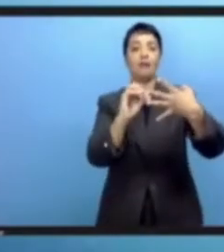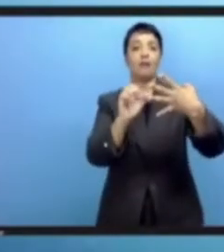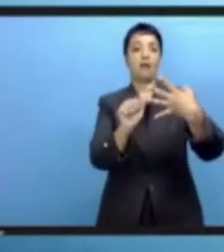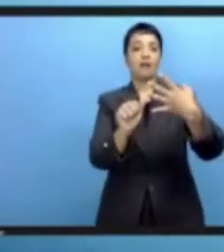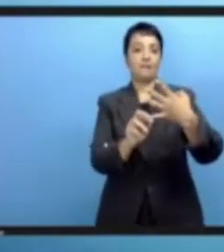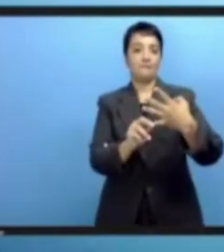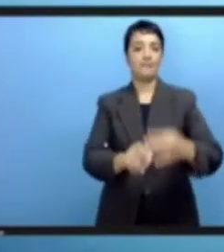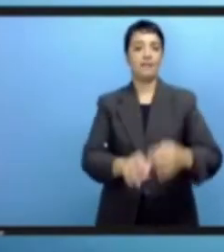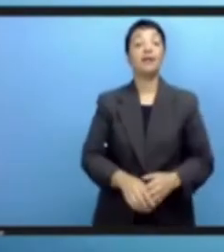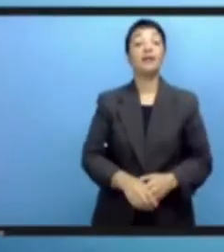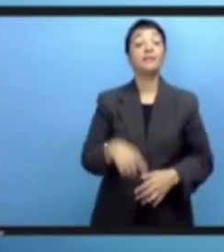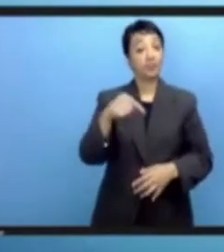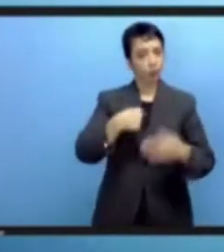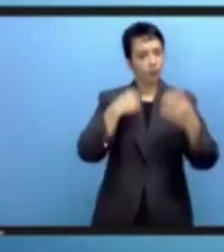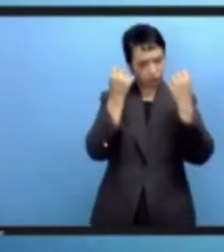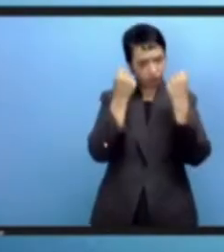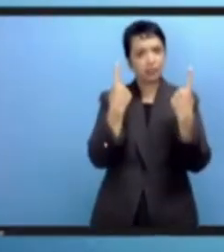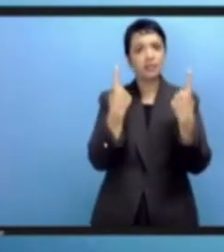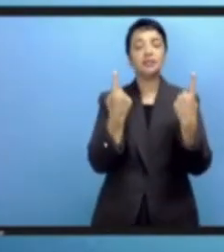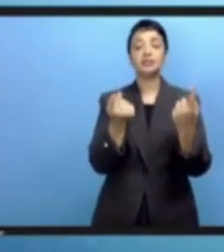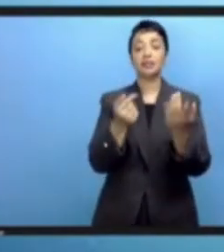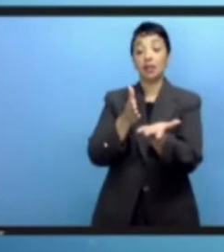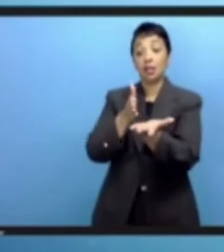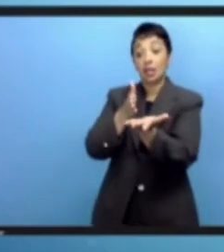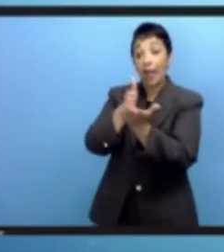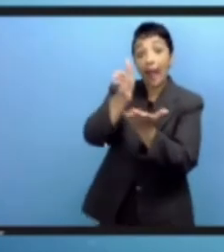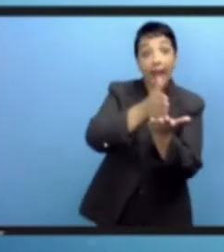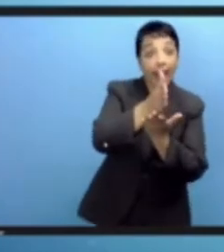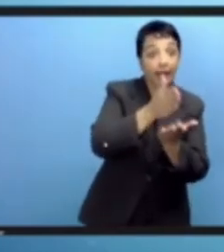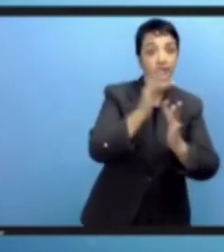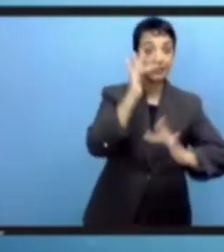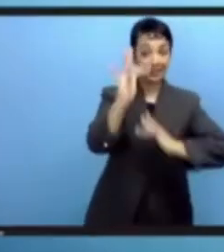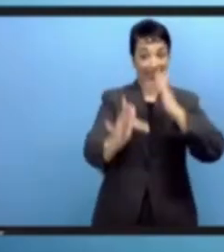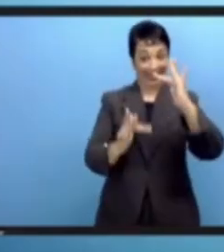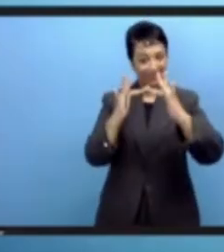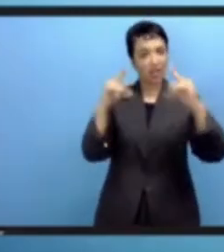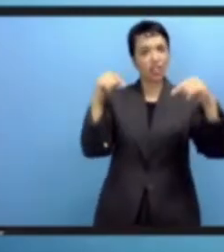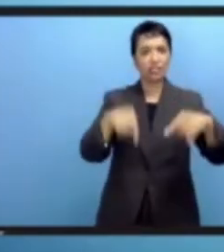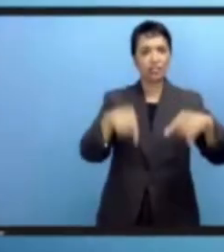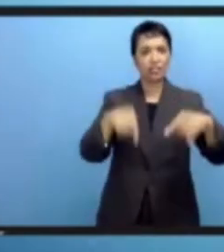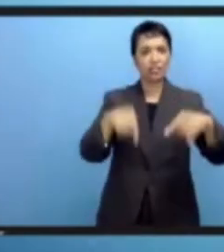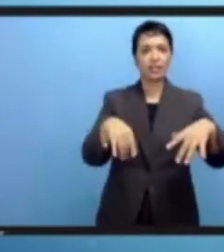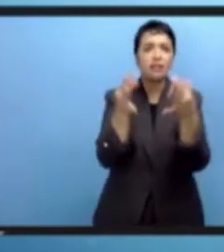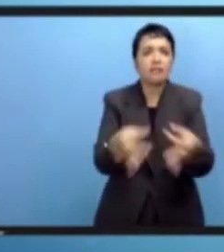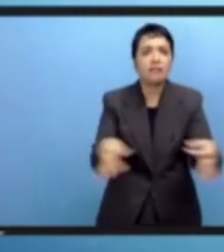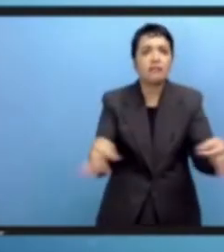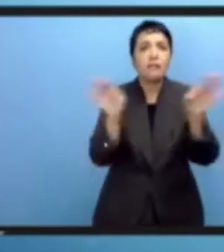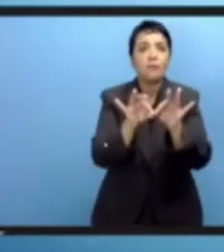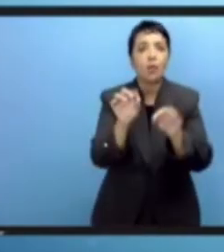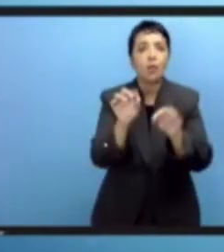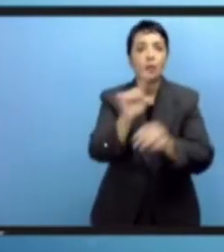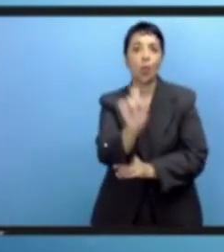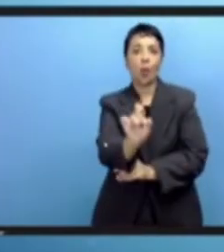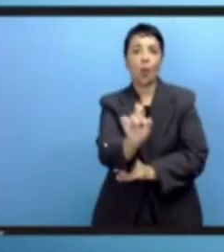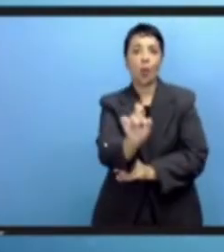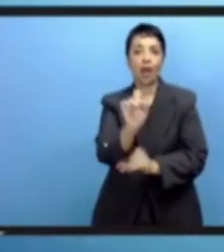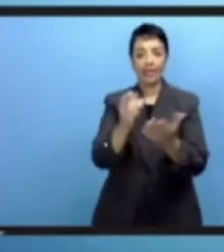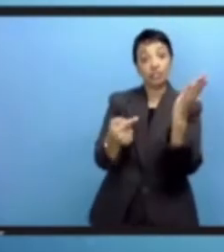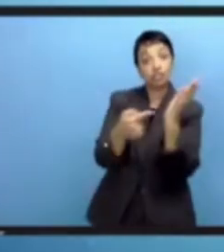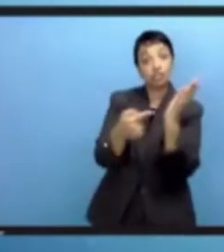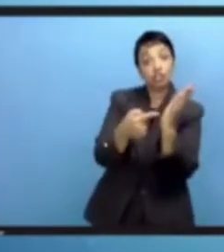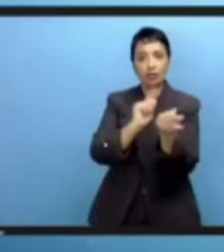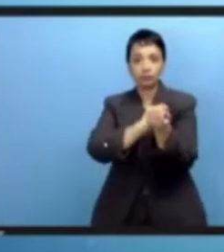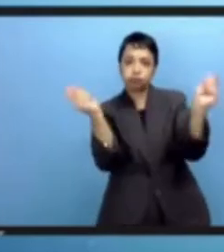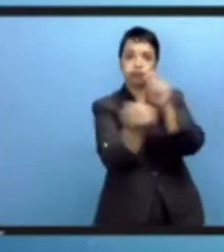لاستخدام الإنترنت لقد أدركنا أن الإنترنت وأن التكنولوجيا الرقمية تعتبر العمود الفقرية